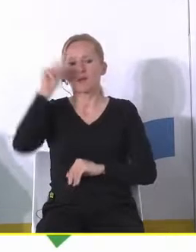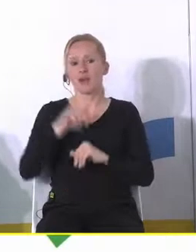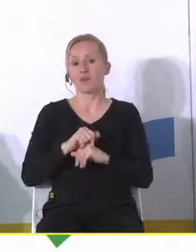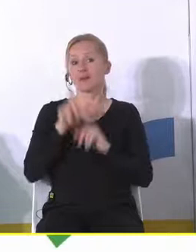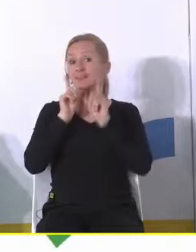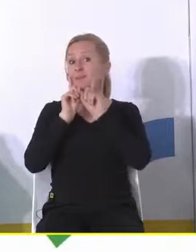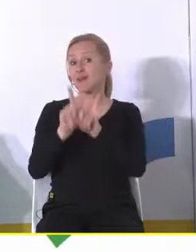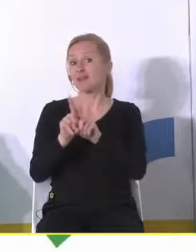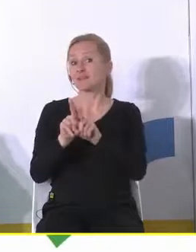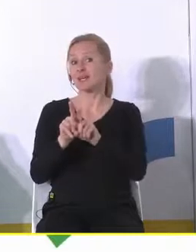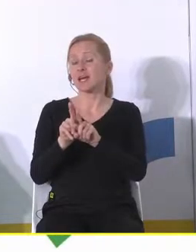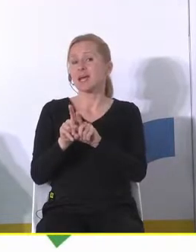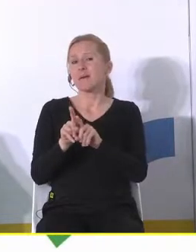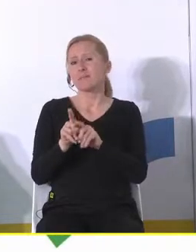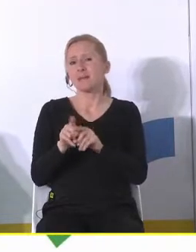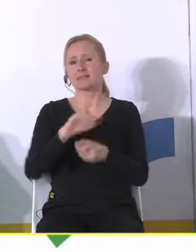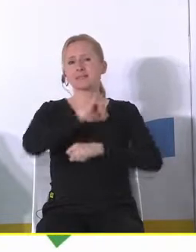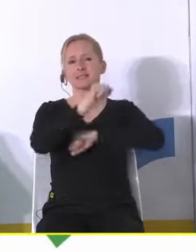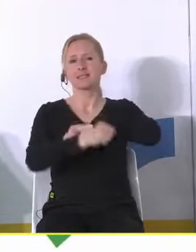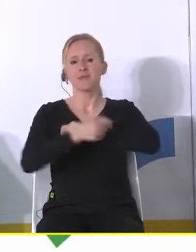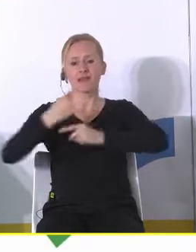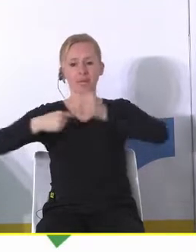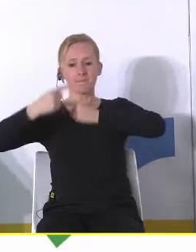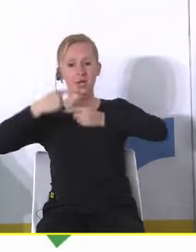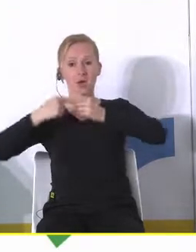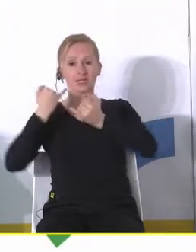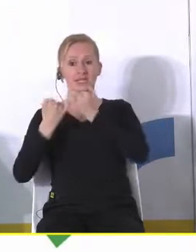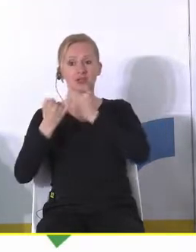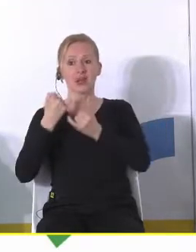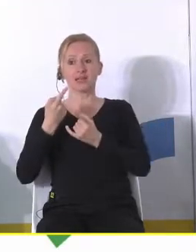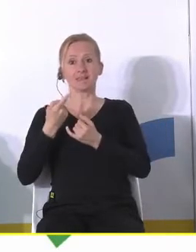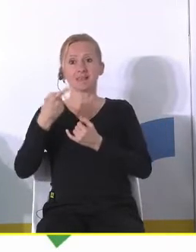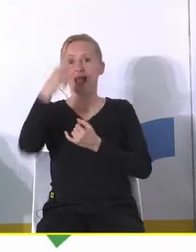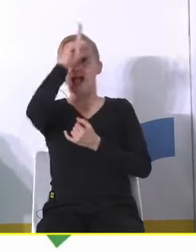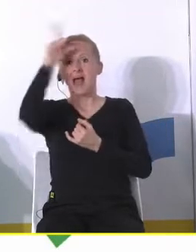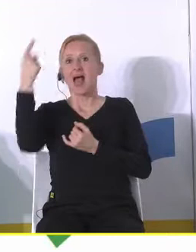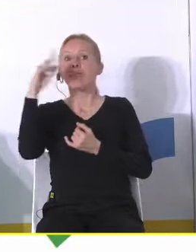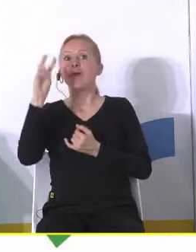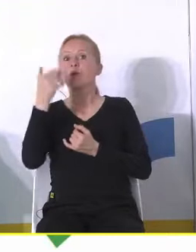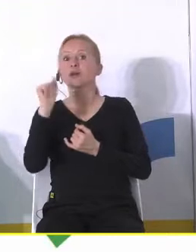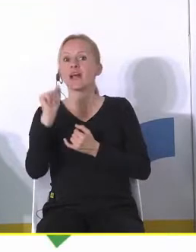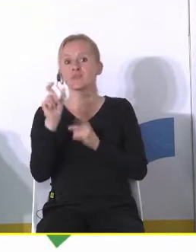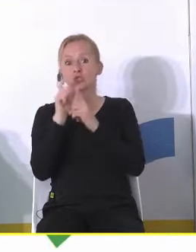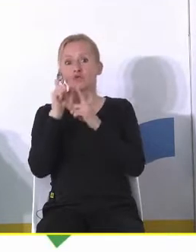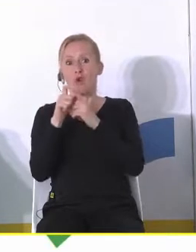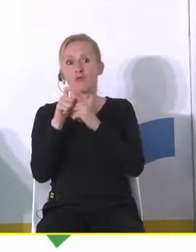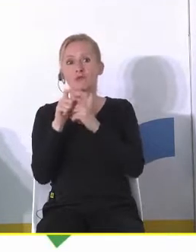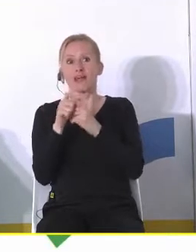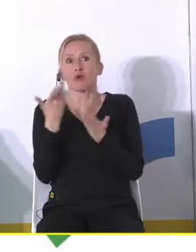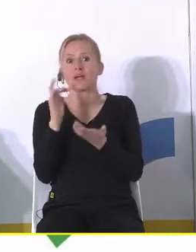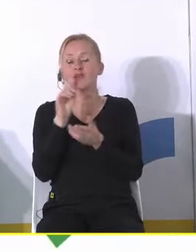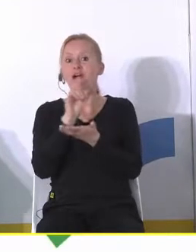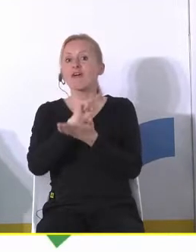w dobrych okolicznościach przynajmniej z zastępowalnością pokoleń czyli jak potraktujemy demografię jako wynikową naszych skutecznych